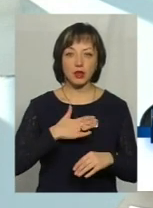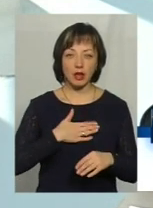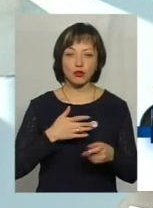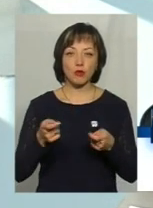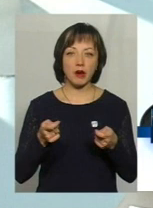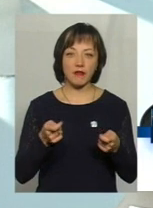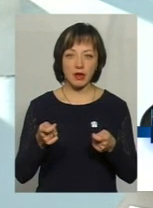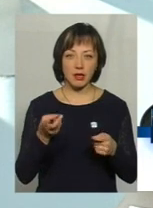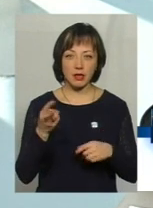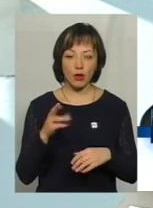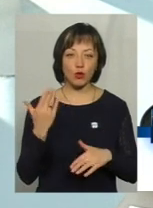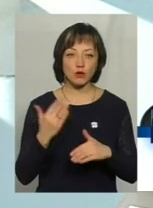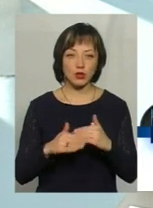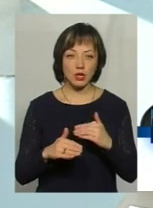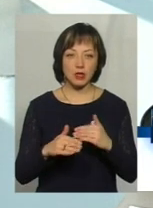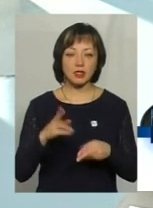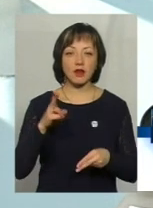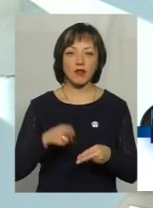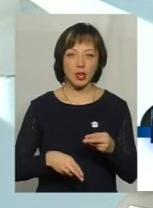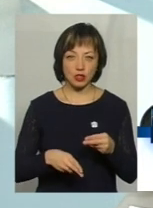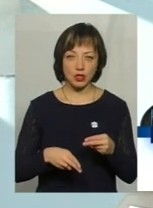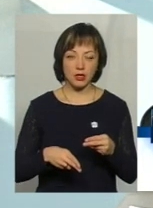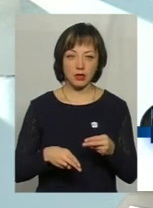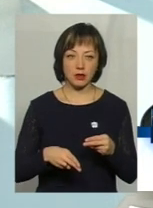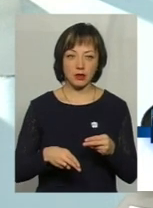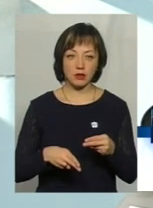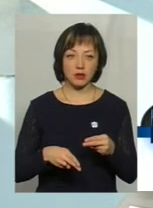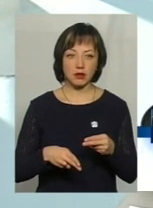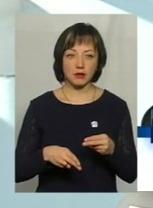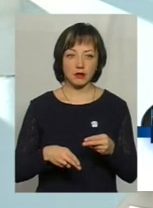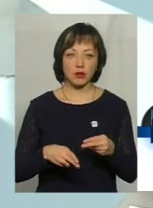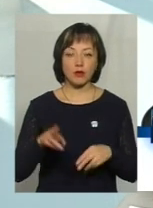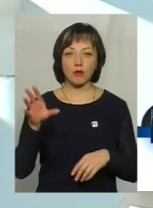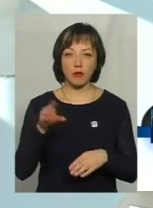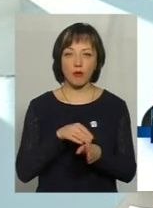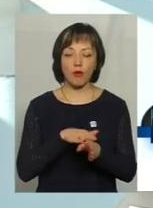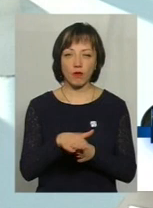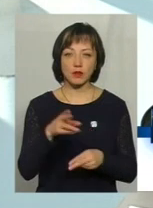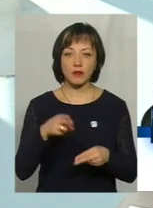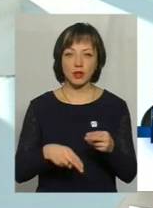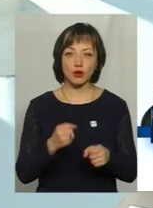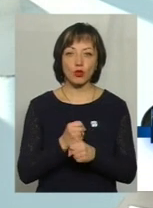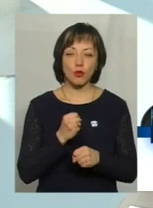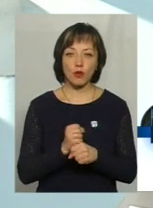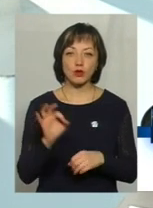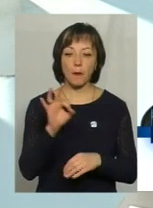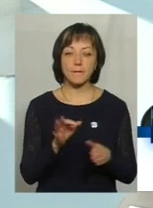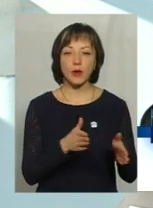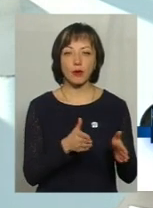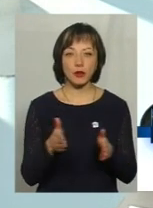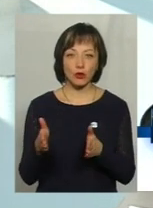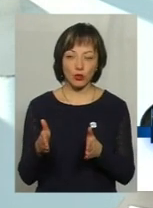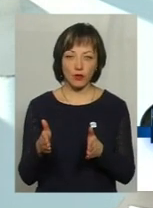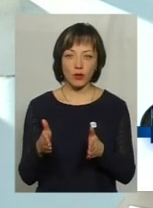управління вже завершили роботу щодо підготовки